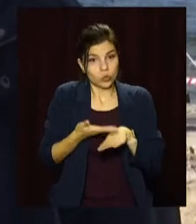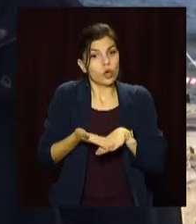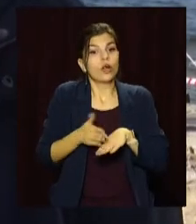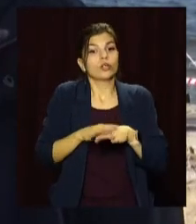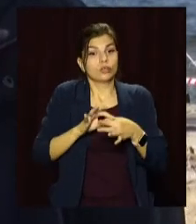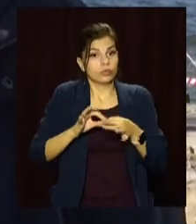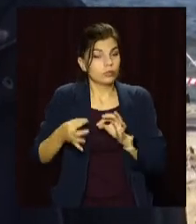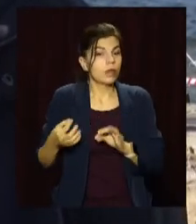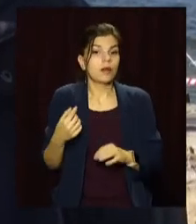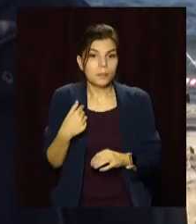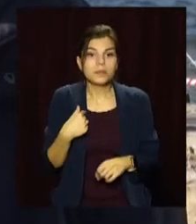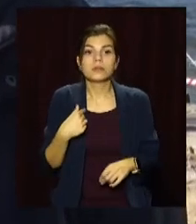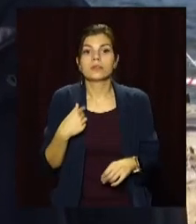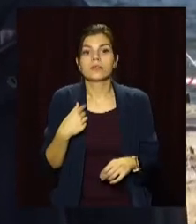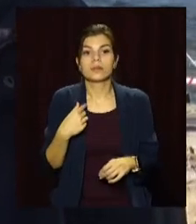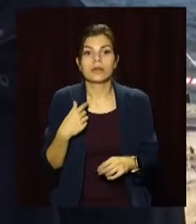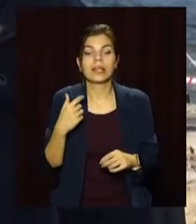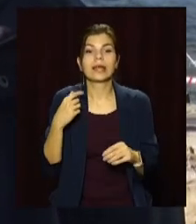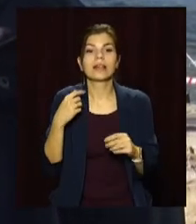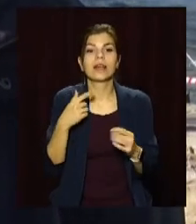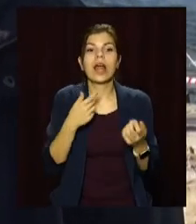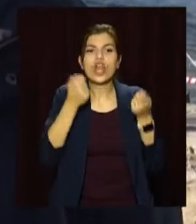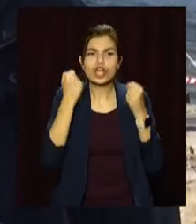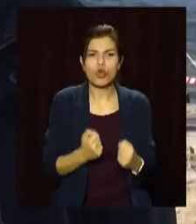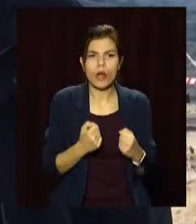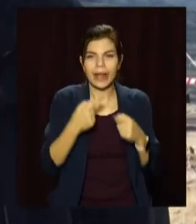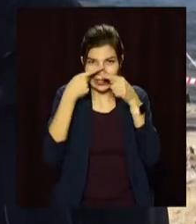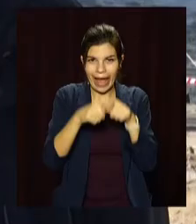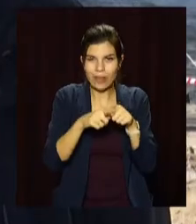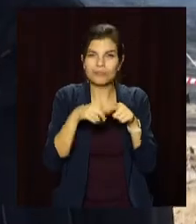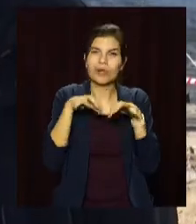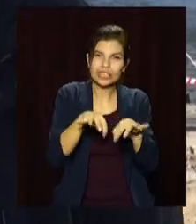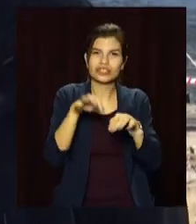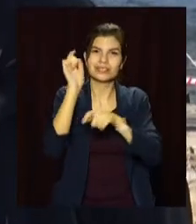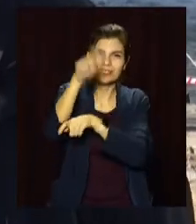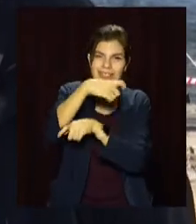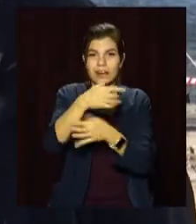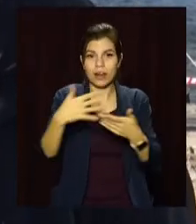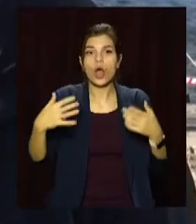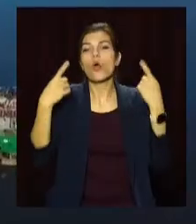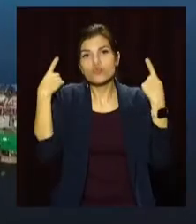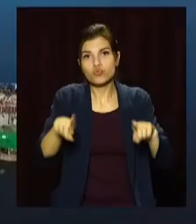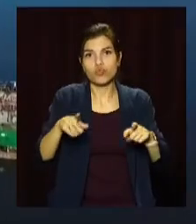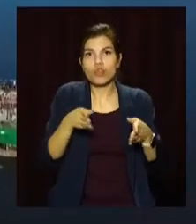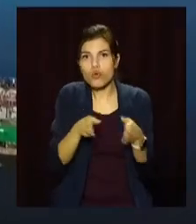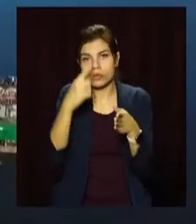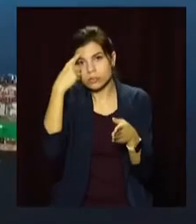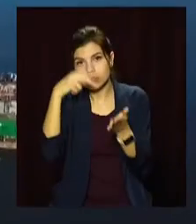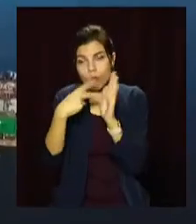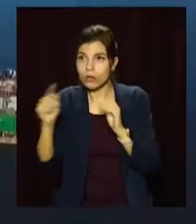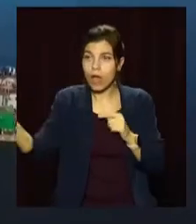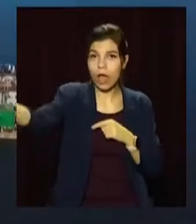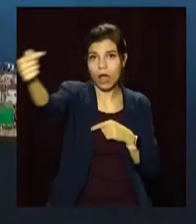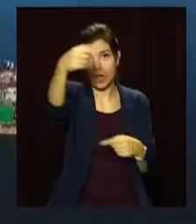доведеться перевозити техніку важливу по іншим альтернативним путям. Міст через річку